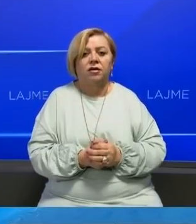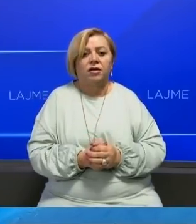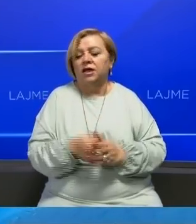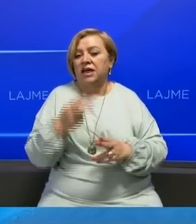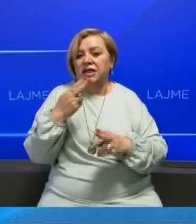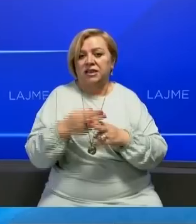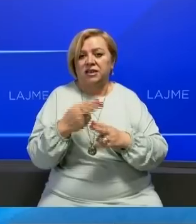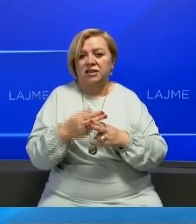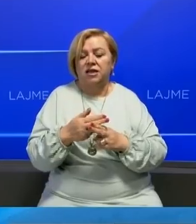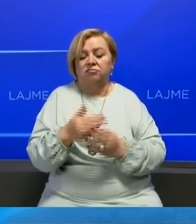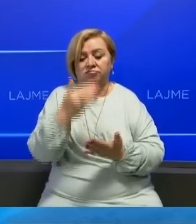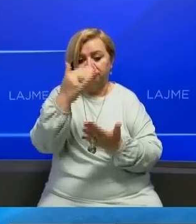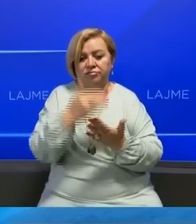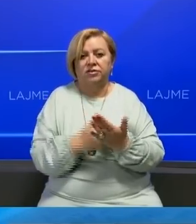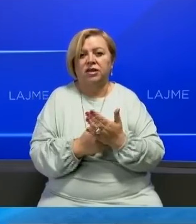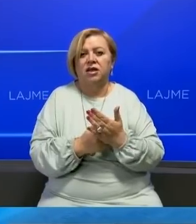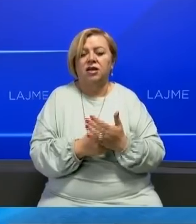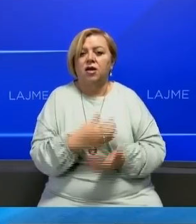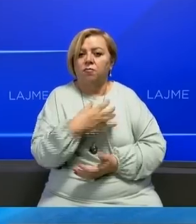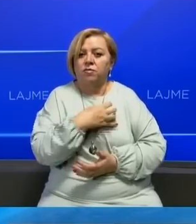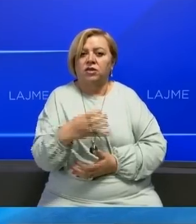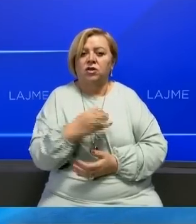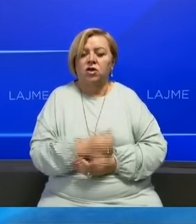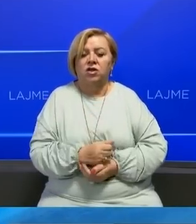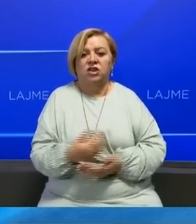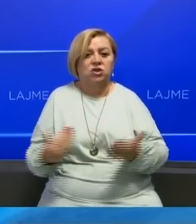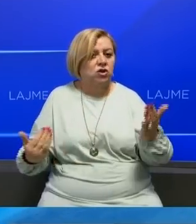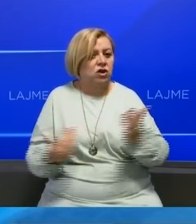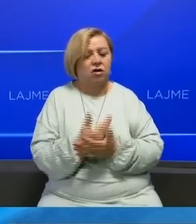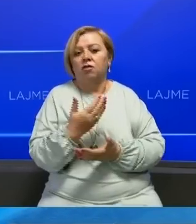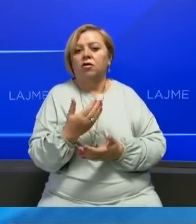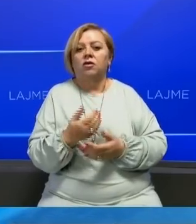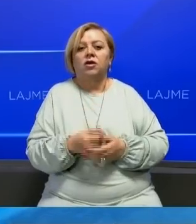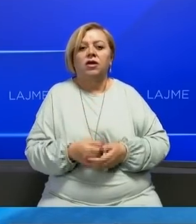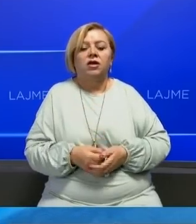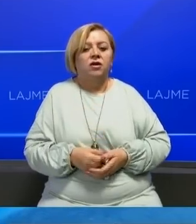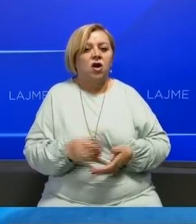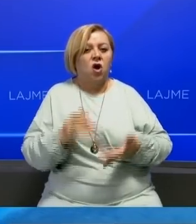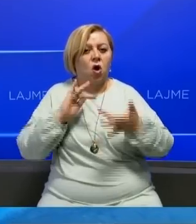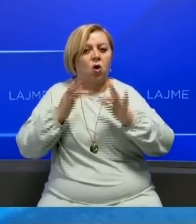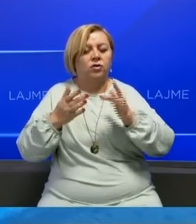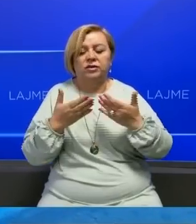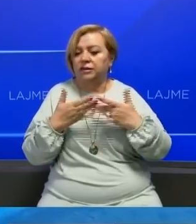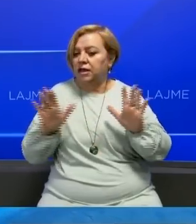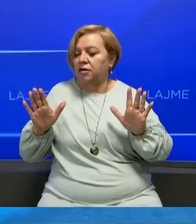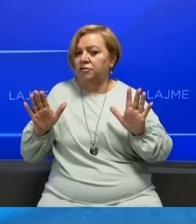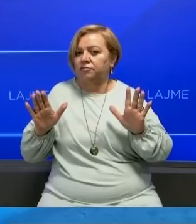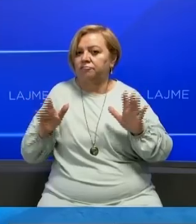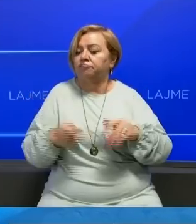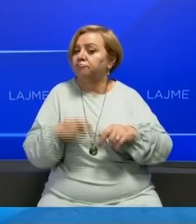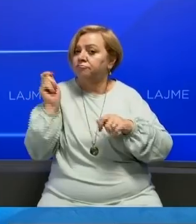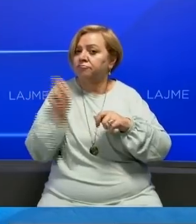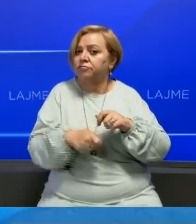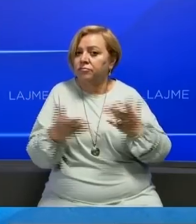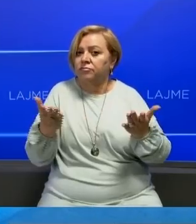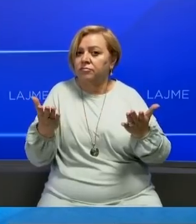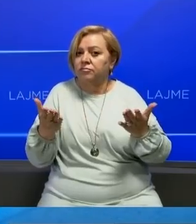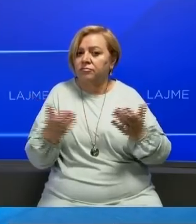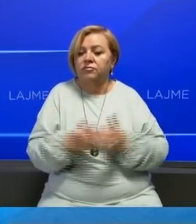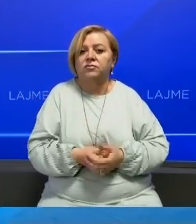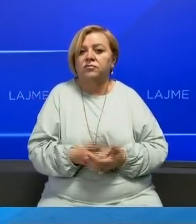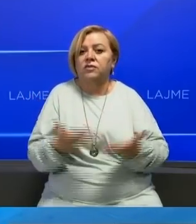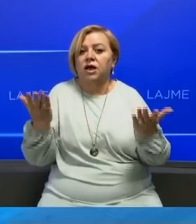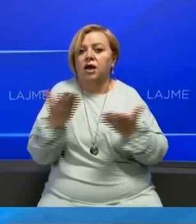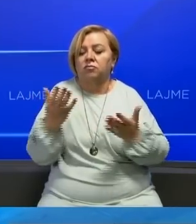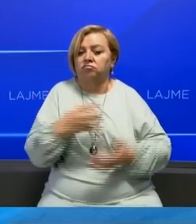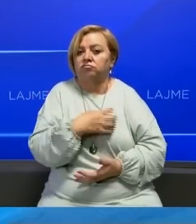deklaruezve të pasuris ku përshien edhe kategoritë reja deklarimi online masat ndëshkuese o dhe obligimi për deklarim të prejardhjes